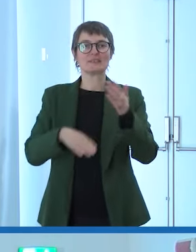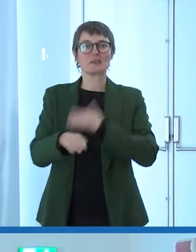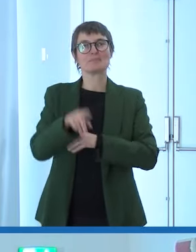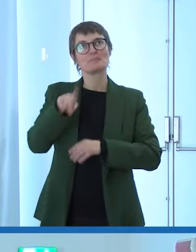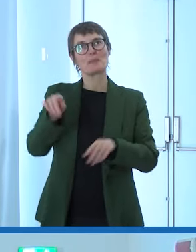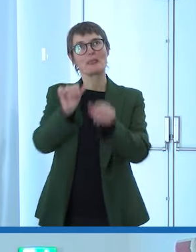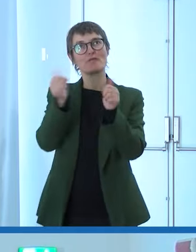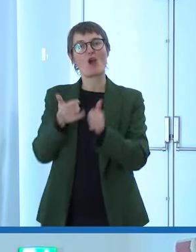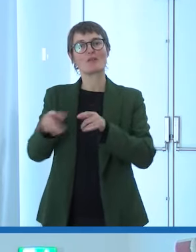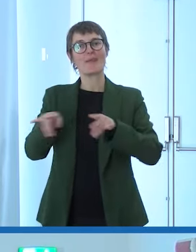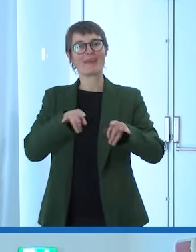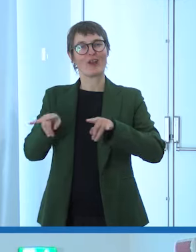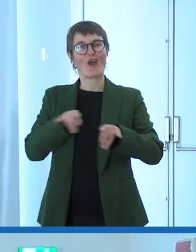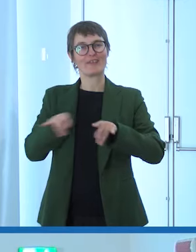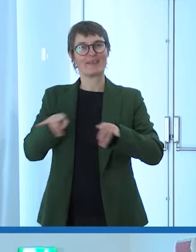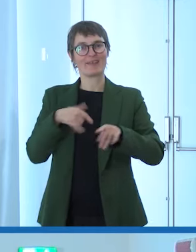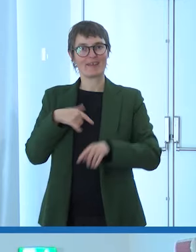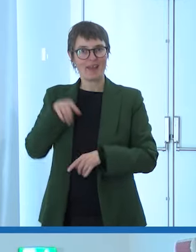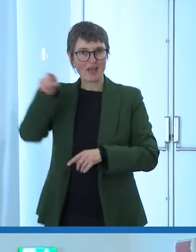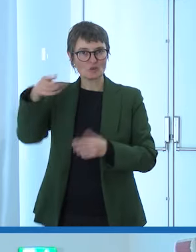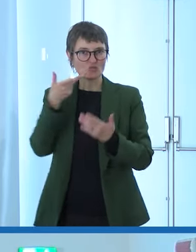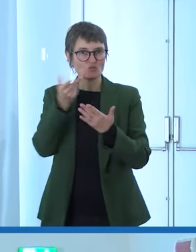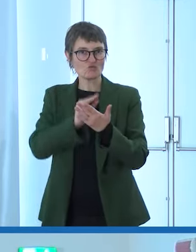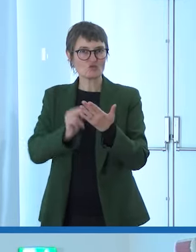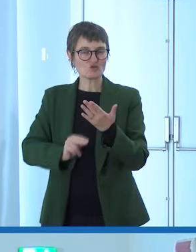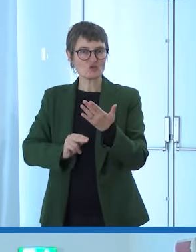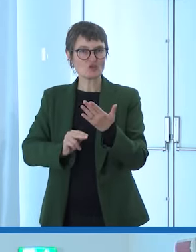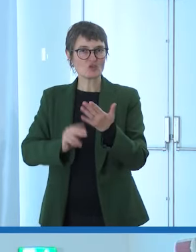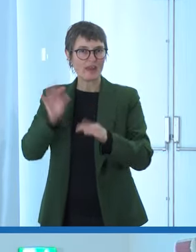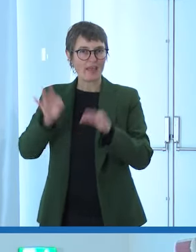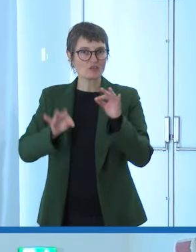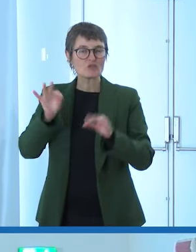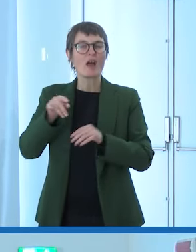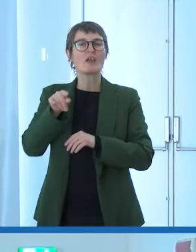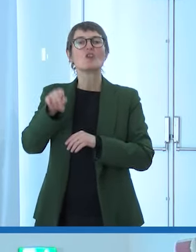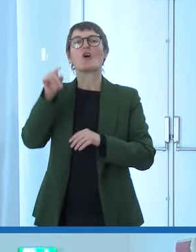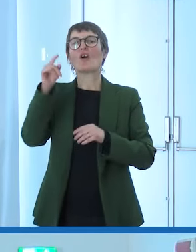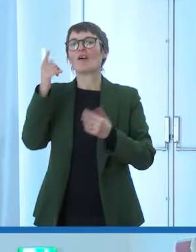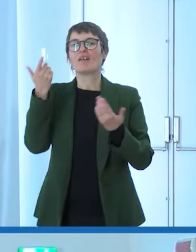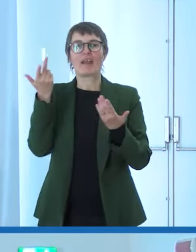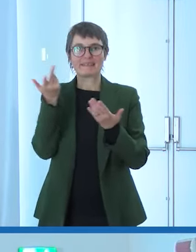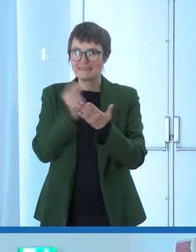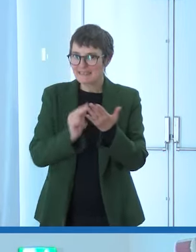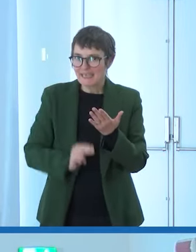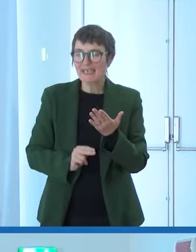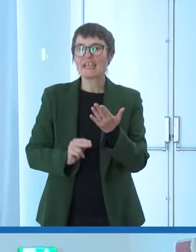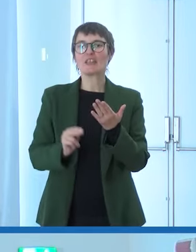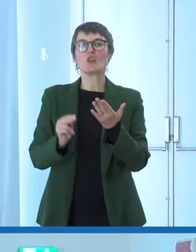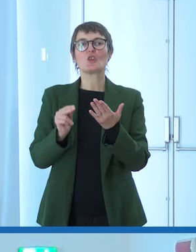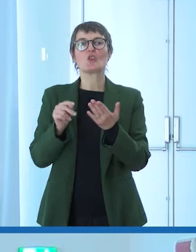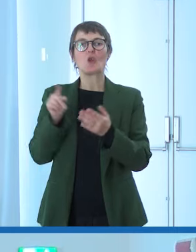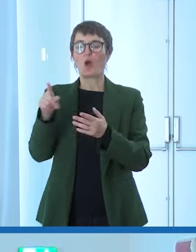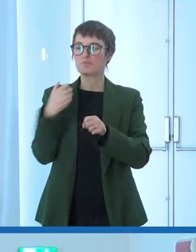ironia sei uno sceneggiatore sei uno scrittore hai lavorato con